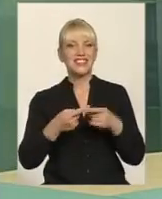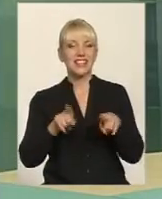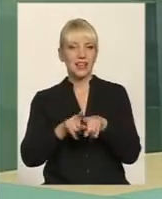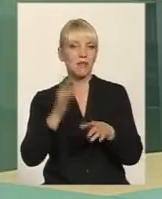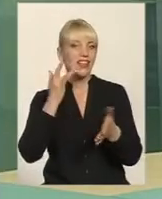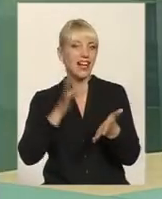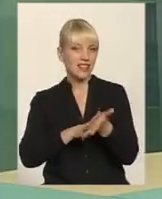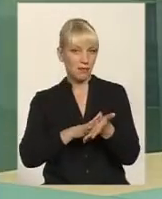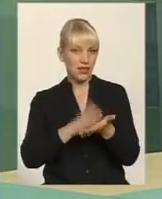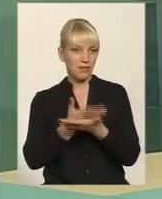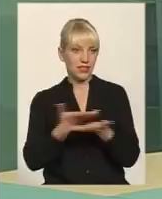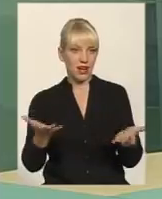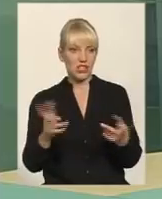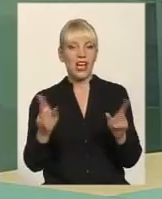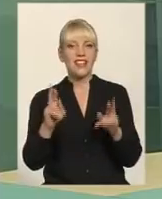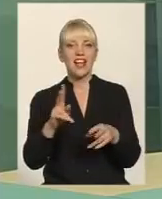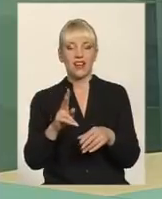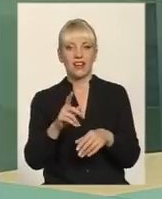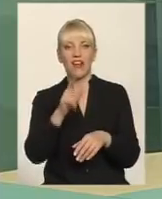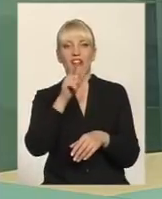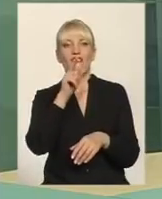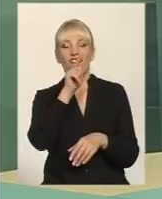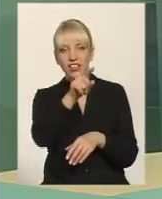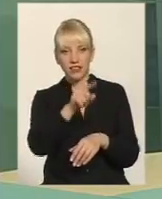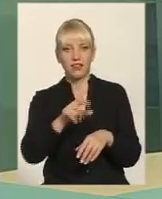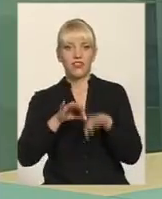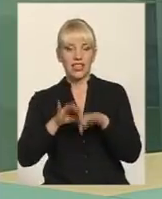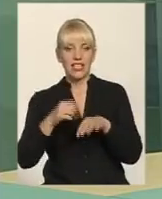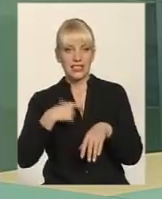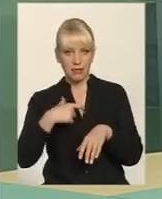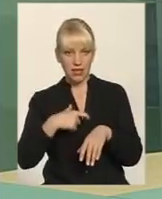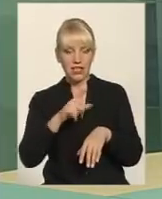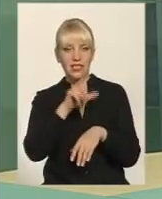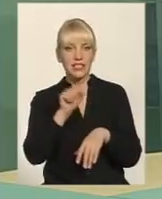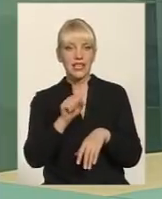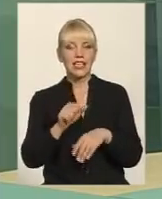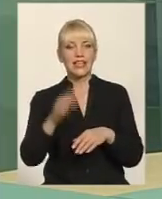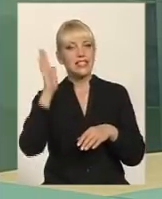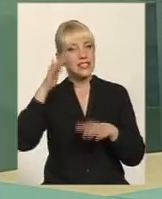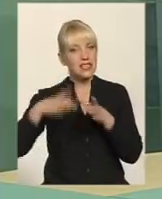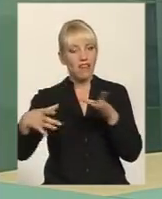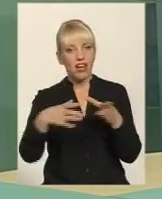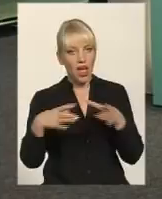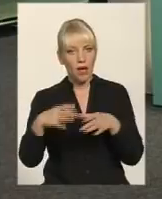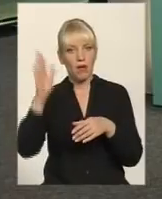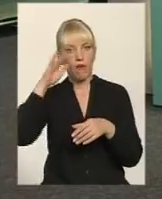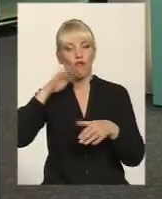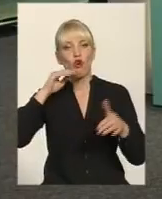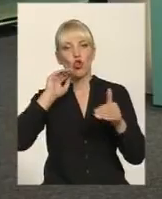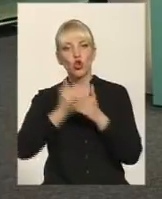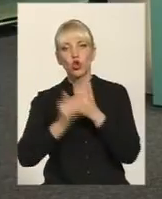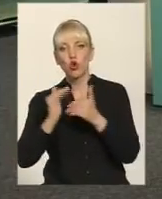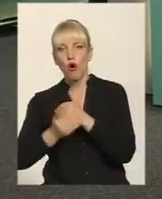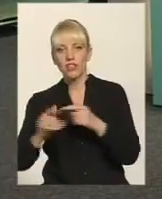він поводиться, в тому числі, з гуртожитками, з мешканцями гуртожитків, з ставками, ставком, водосховищем, з